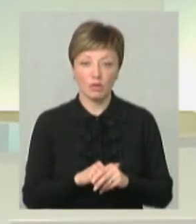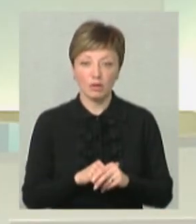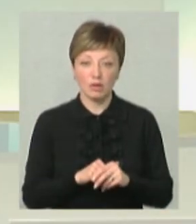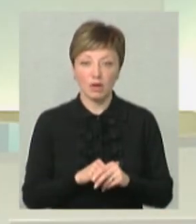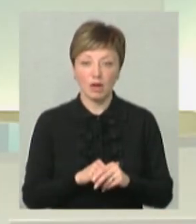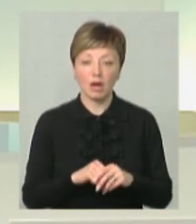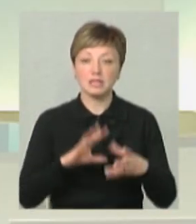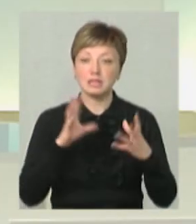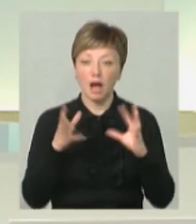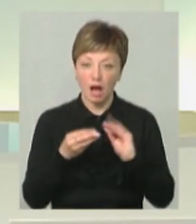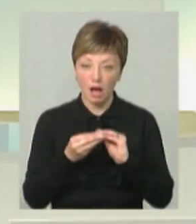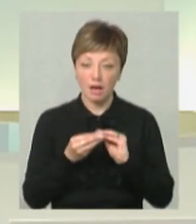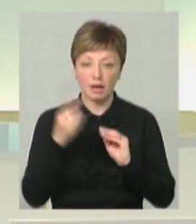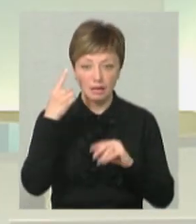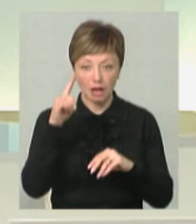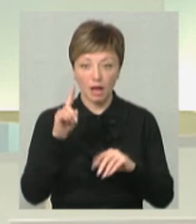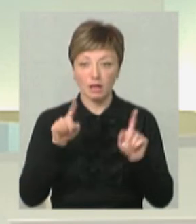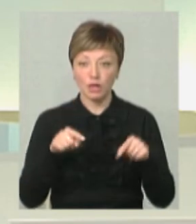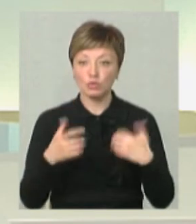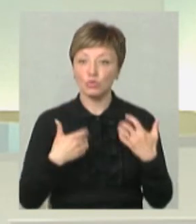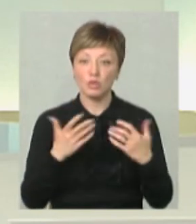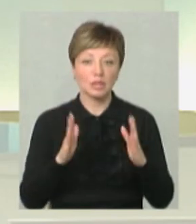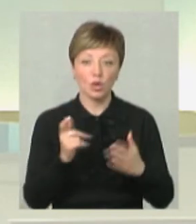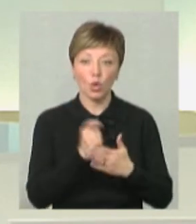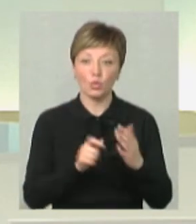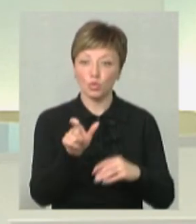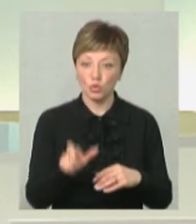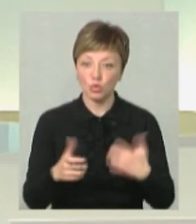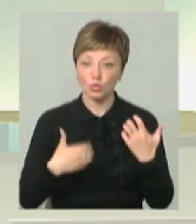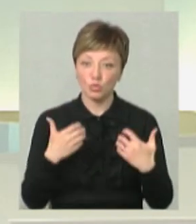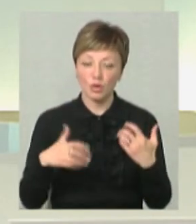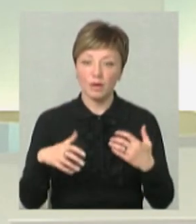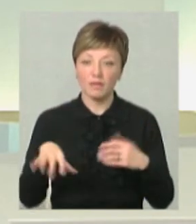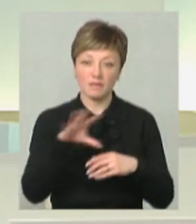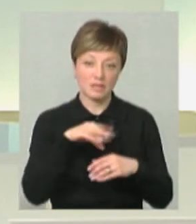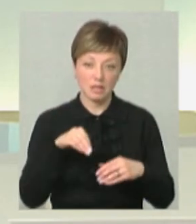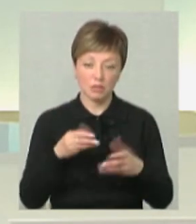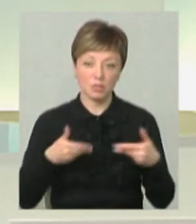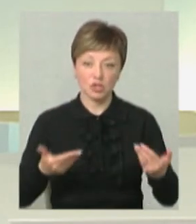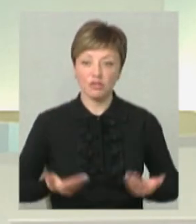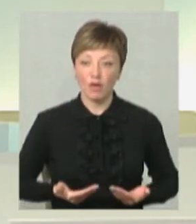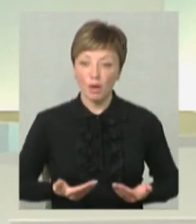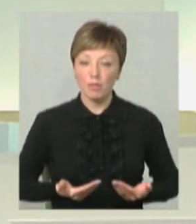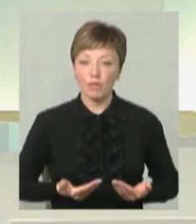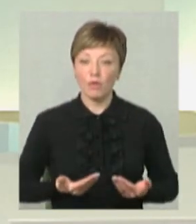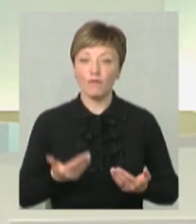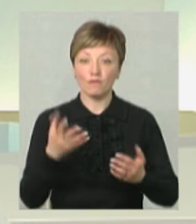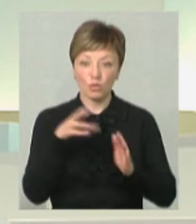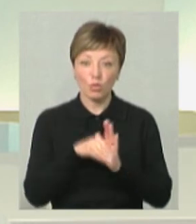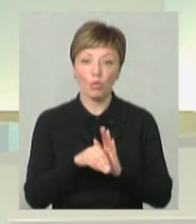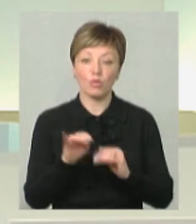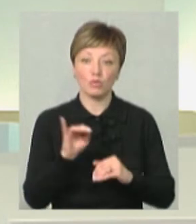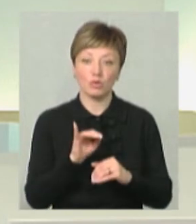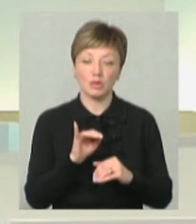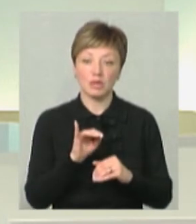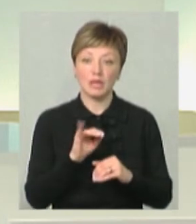А загальна якась ідея те, що турбує не тільки художників, вона турбує практично всіх. Ми живемо в тому, і